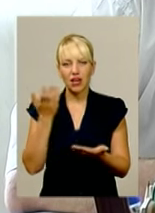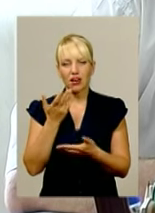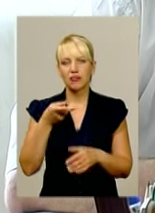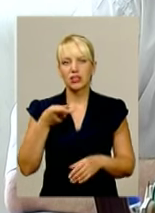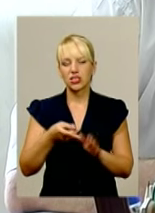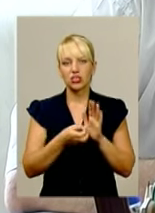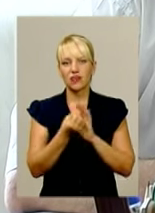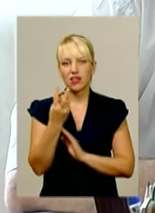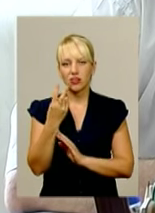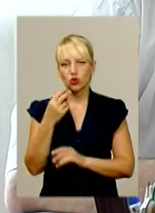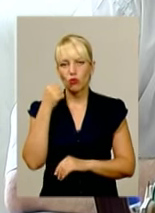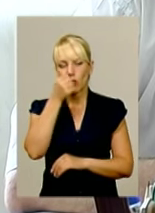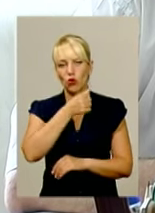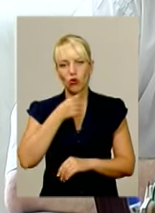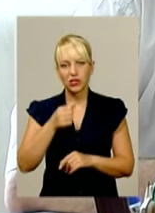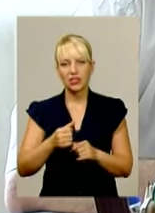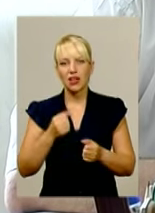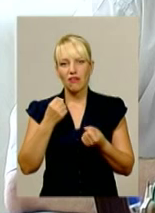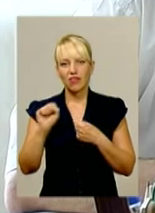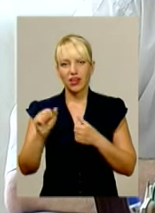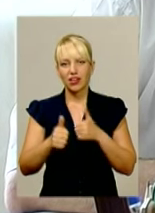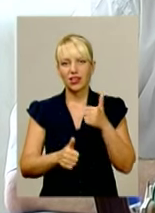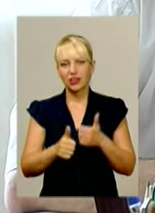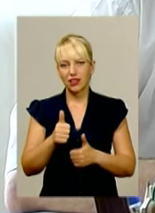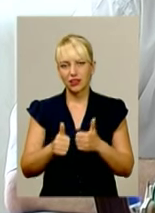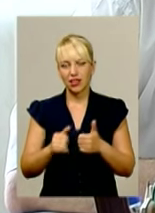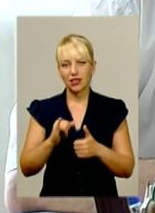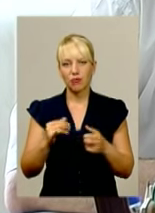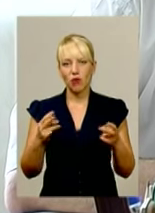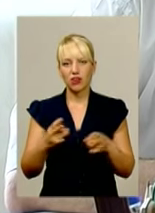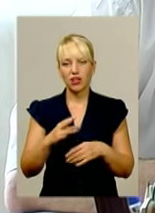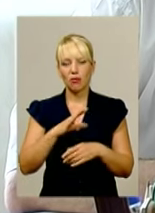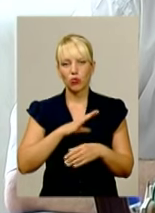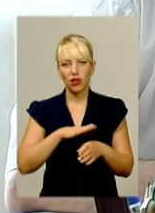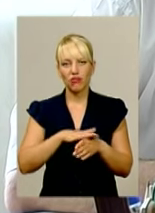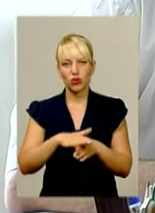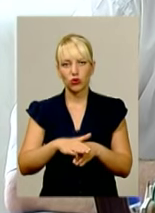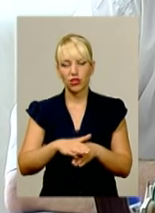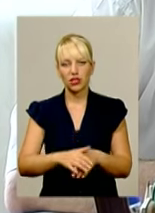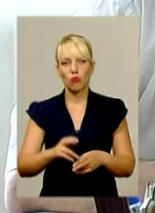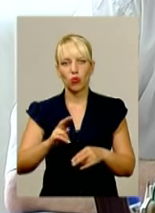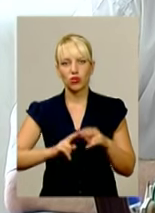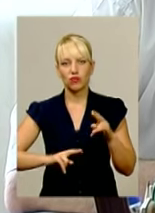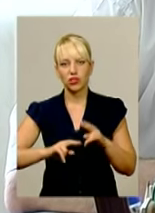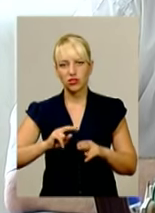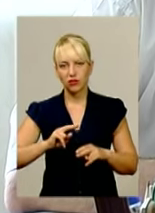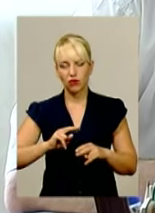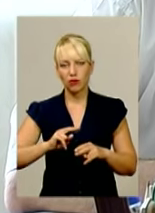2012 році виграла тендер і повинна була виконати будівництво